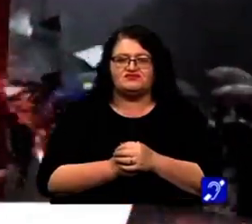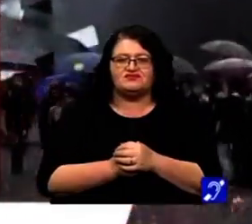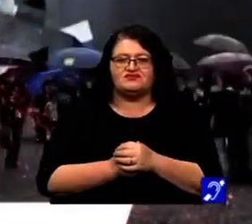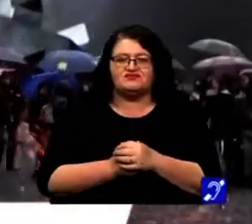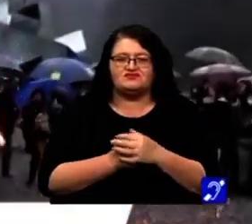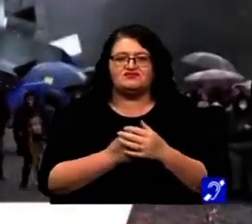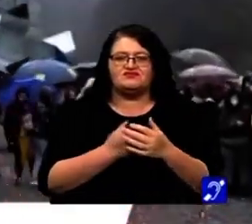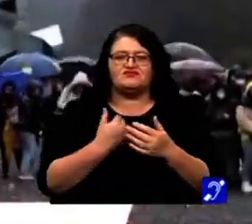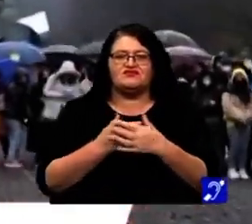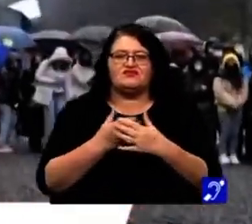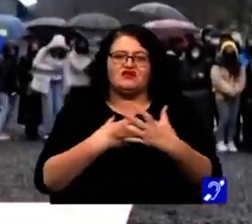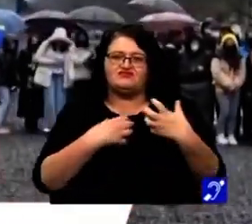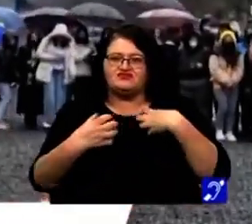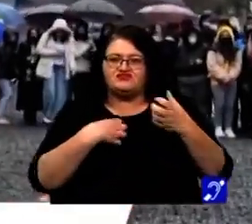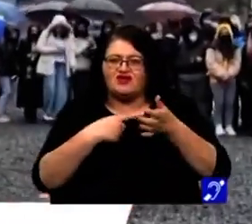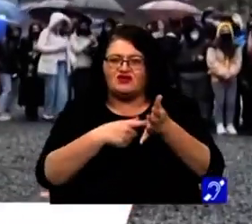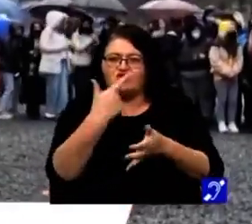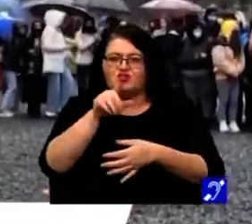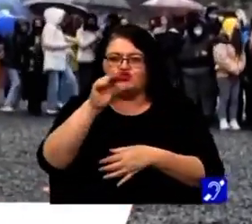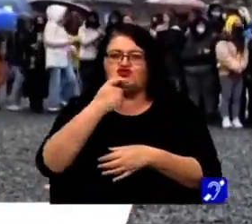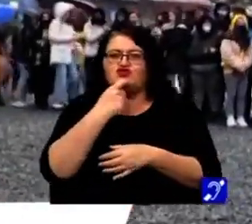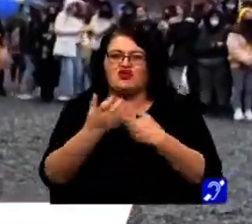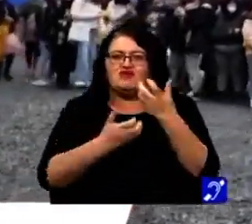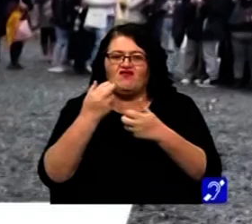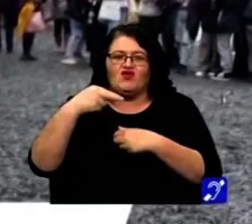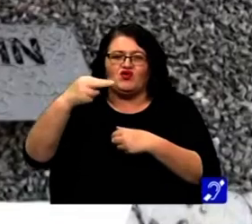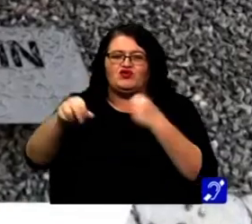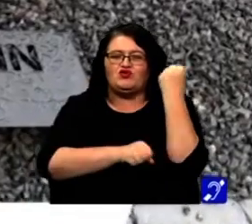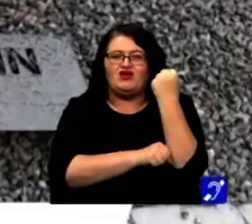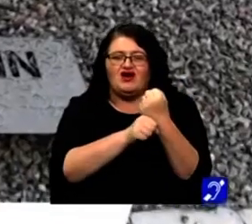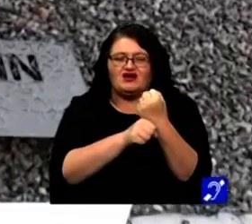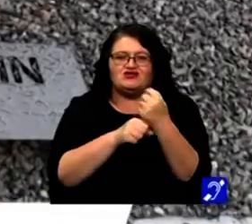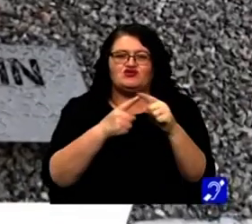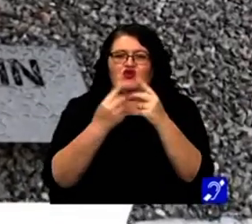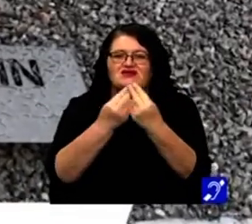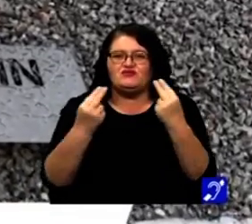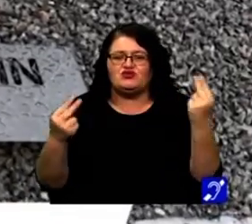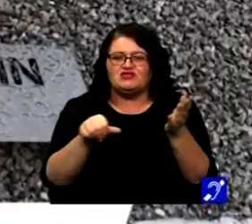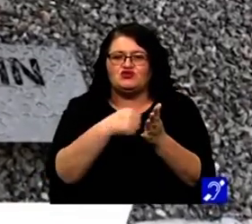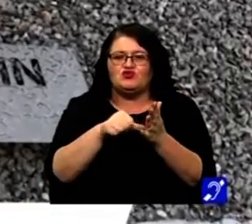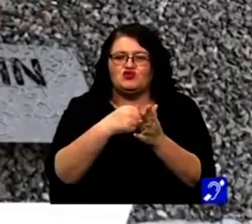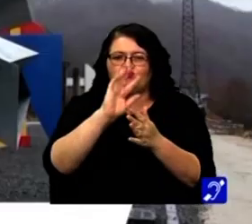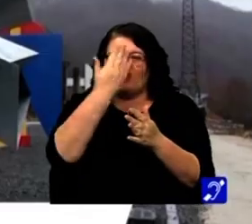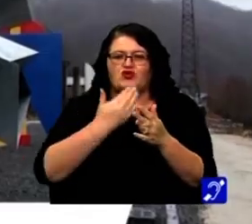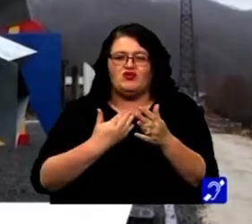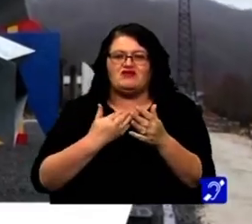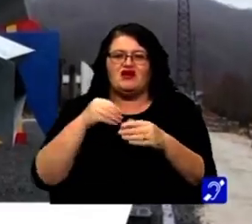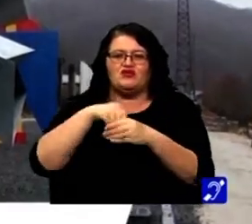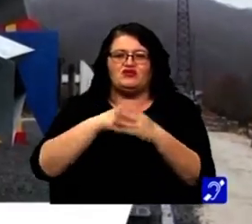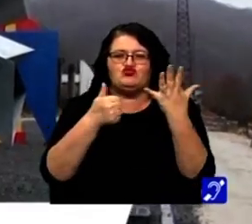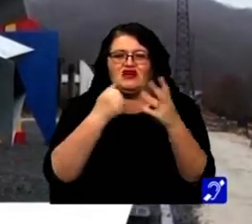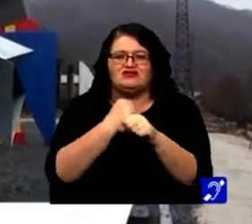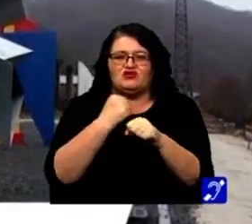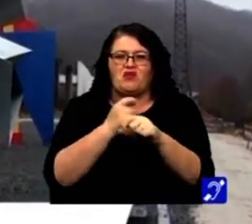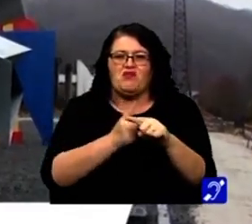Printr-un show pirotehnic sub semnul celor 250 de ani de foc nestins la Reșița și printr-o expoziție de sculptură monumentală ce cuprinde șase